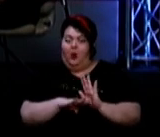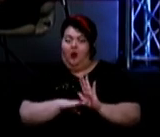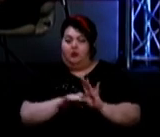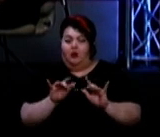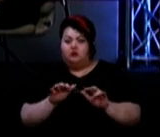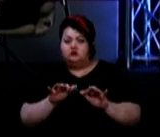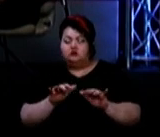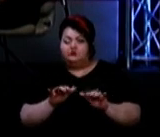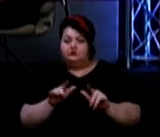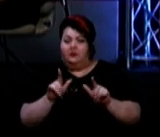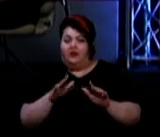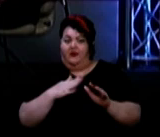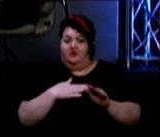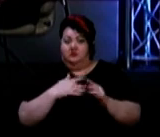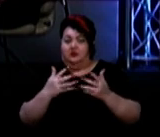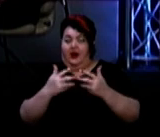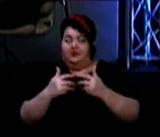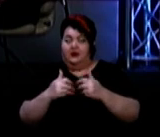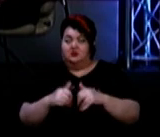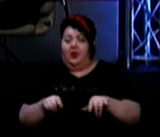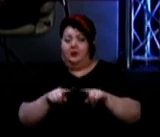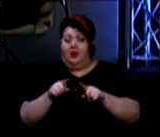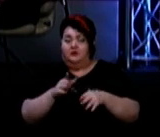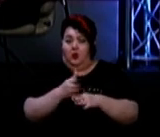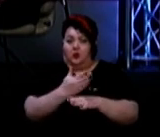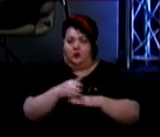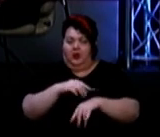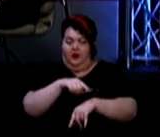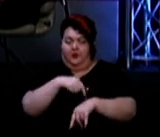аналізатор. І так як воно все розподілено по годинам,